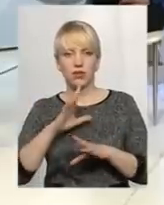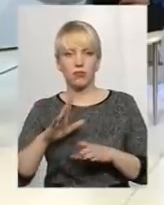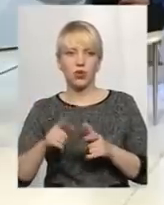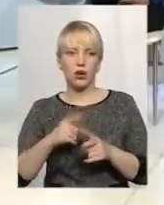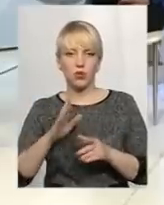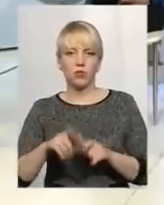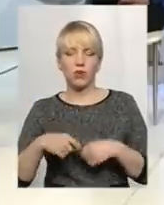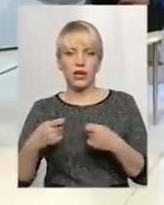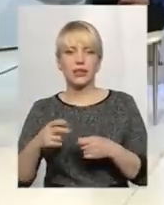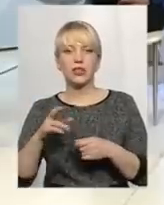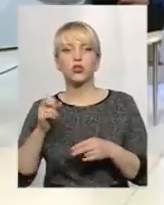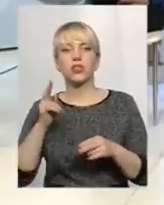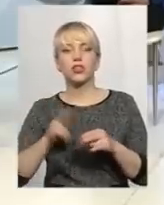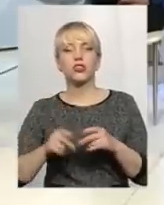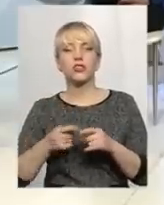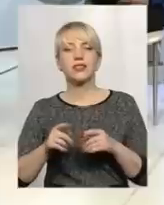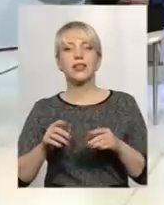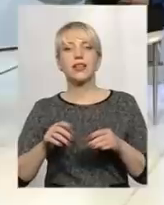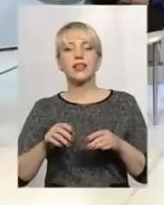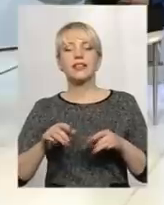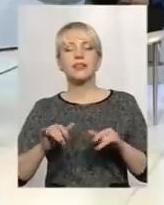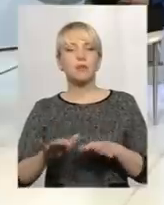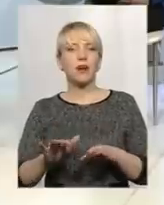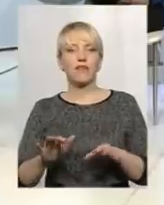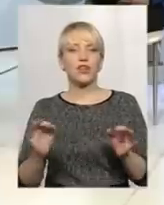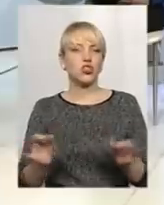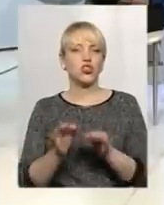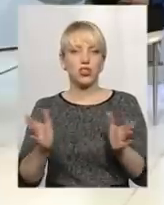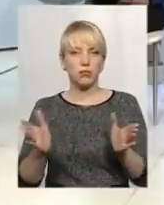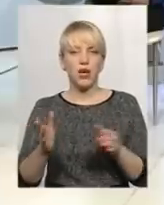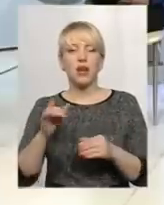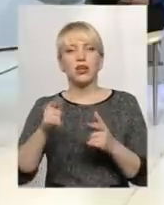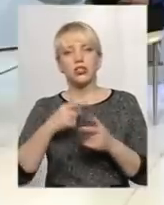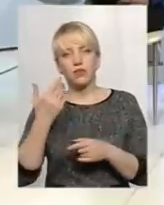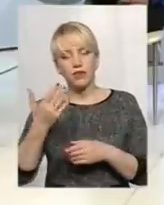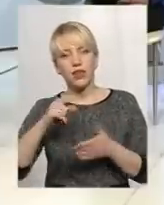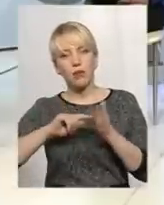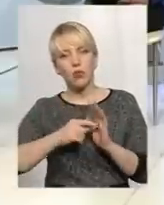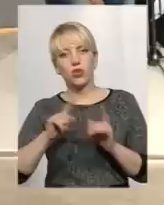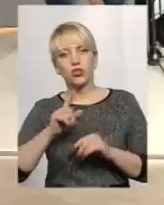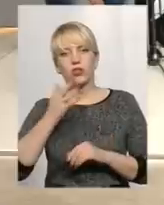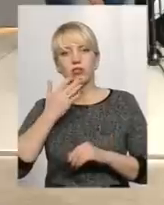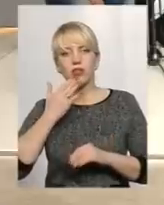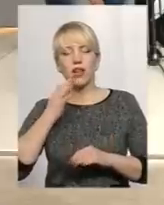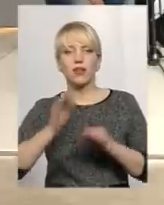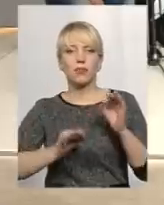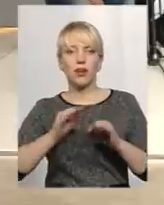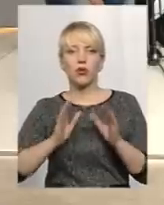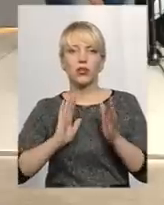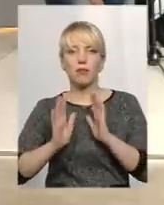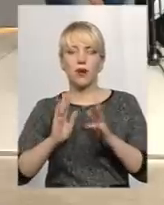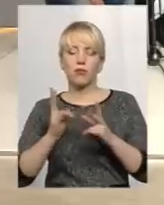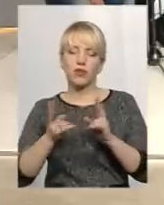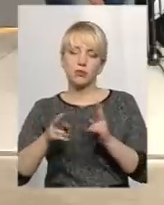закінчуються справи нічим. Чи все ж ви наполягаєте на тому, що Національний природний парк має або